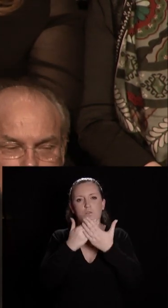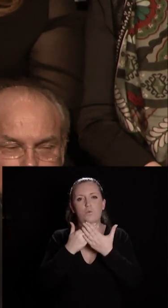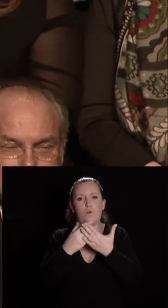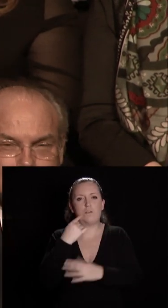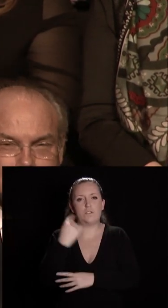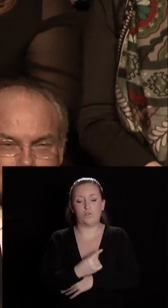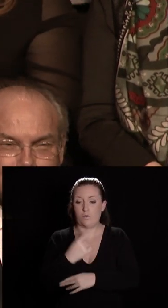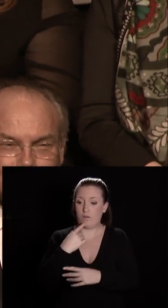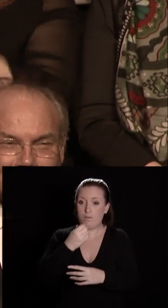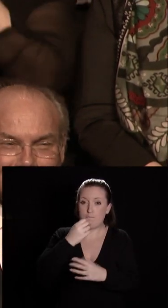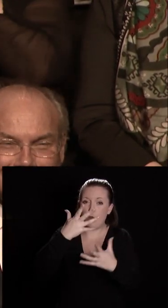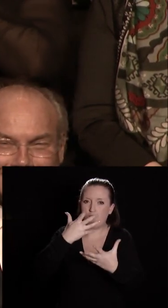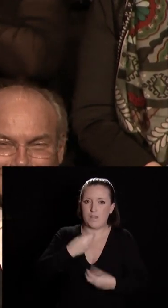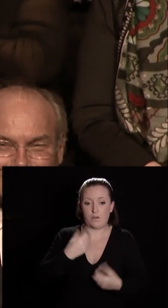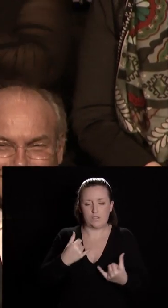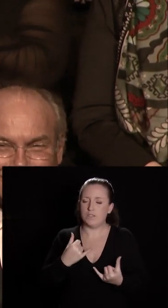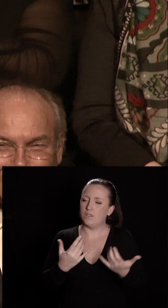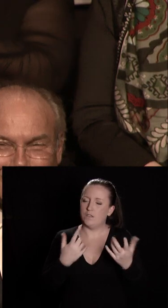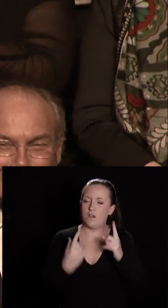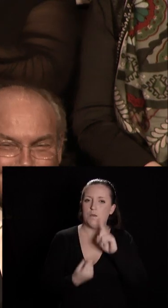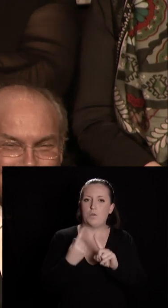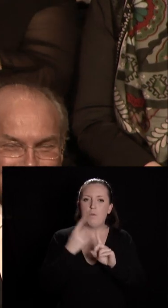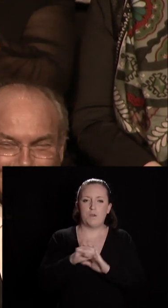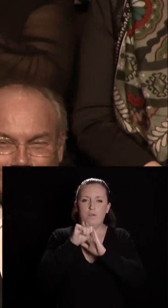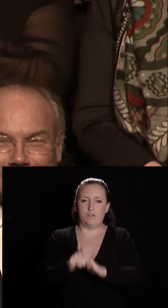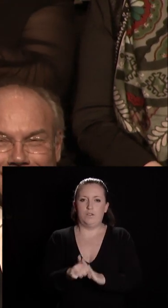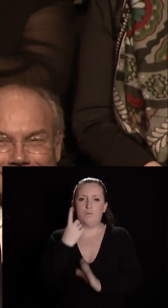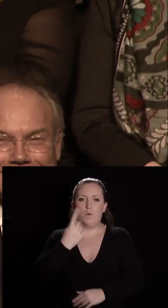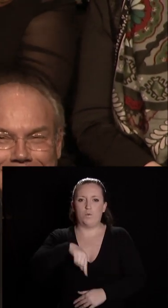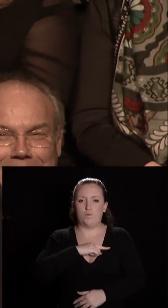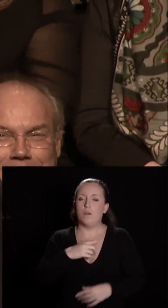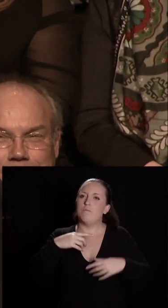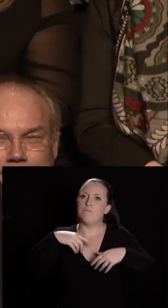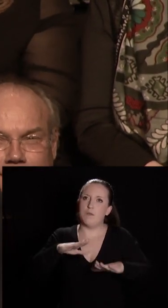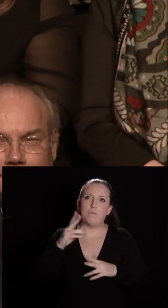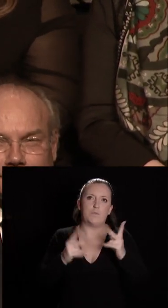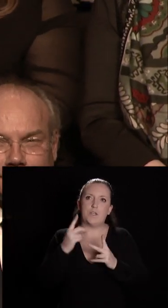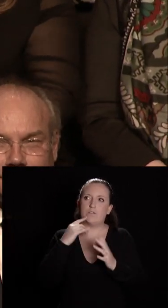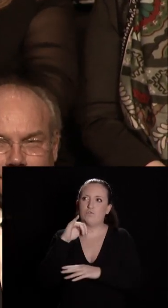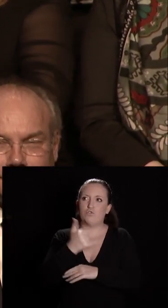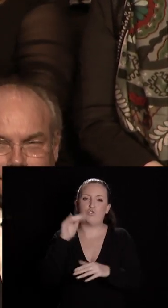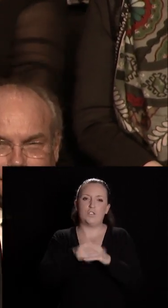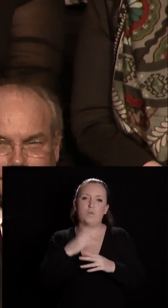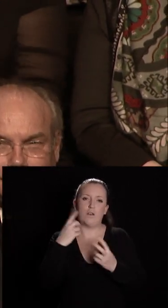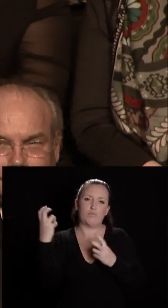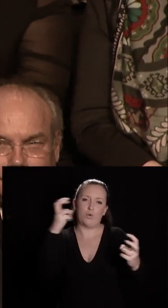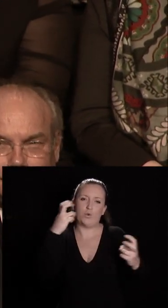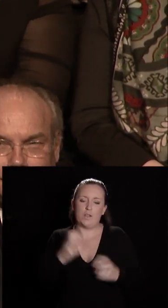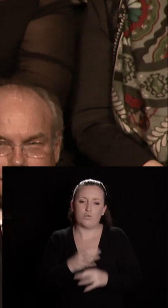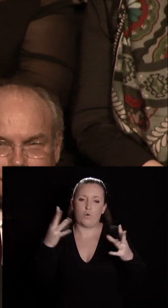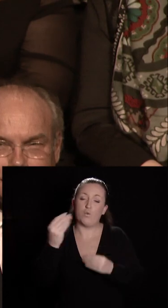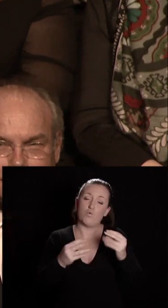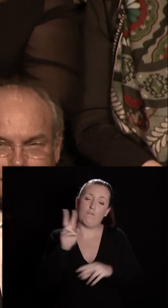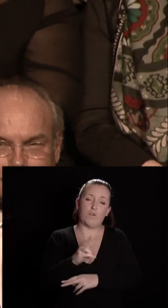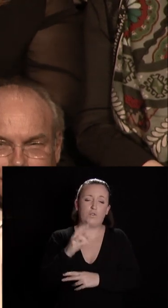accueil, leur bon accueil est une priorité. Et même s'ils font un peu de bruit le jeudi soir et le vendredi soir